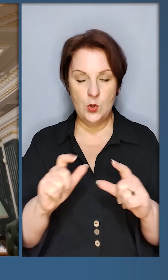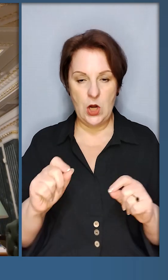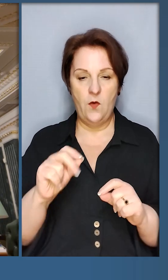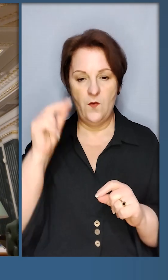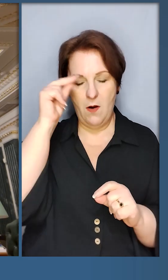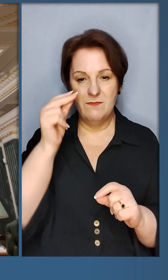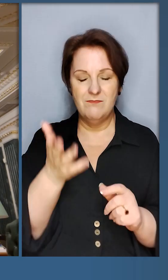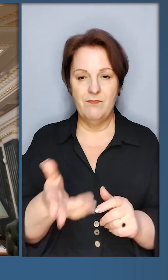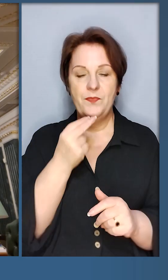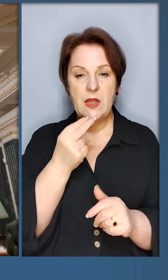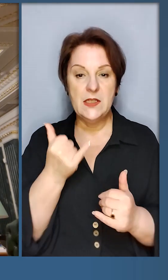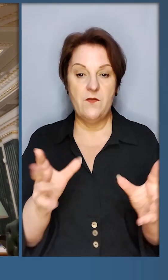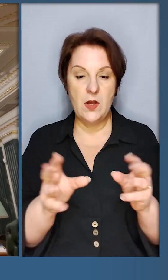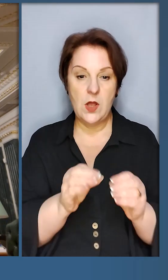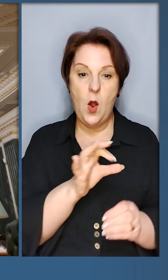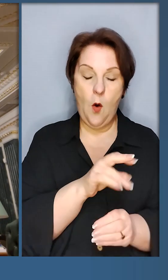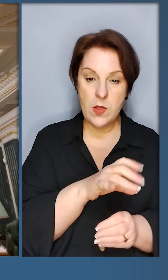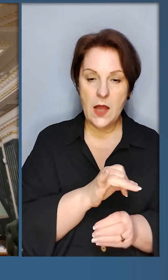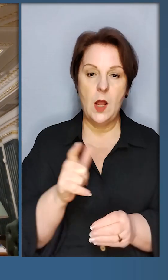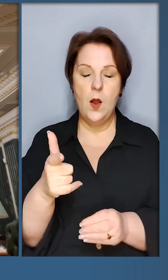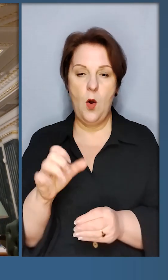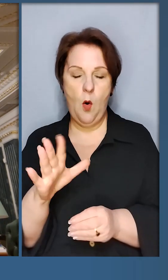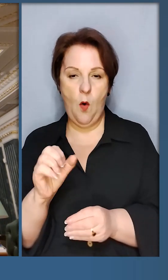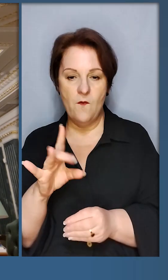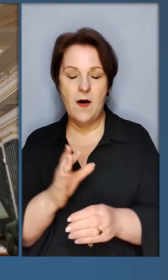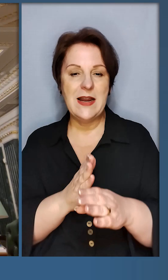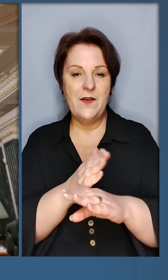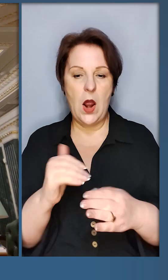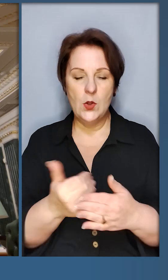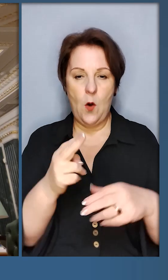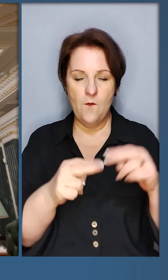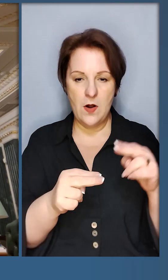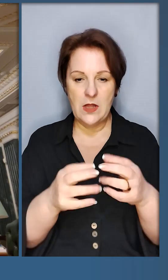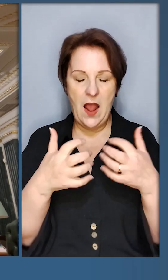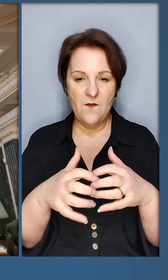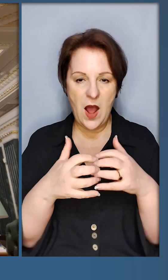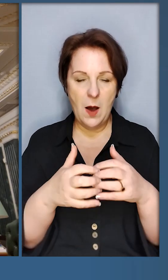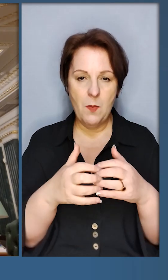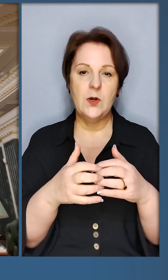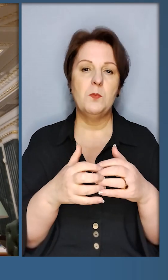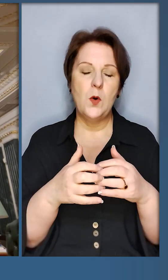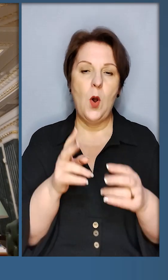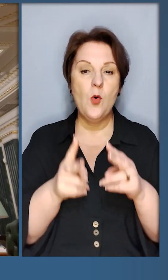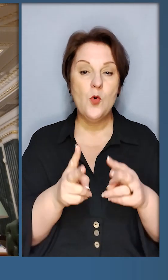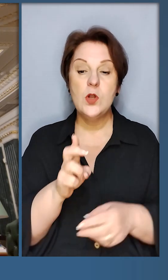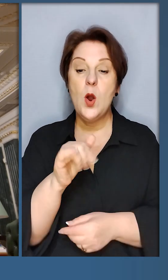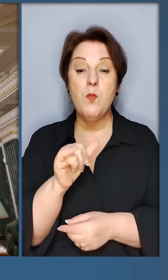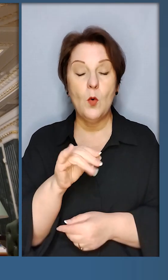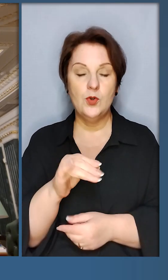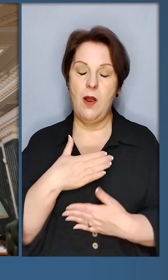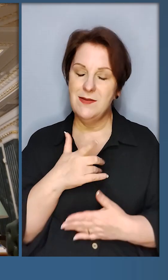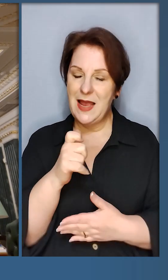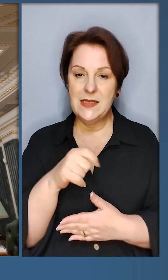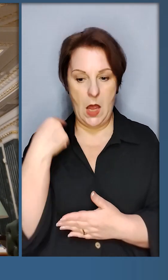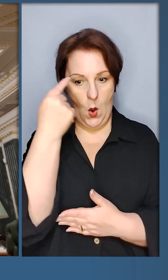харчування. І сьогодні разом з Оленою Говард якраз відвідав новозбудовану фабрику «Кухня» в Бучі. Я дякую за такий